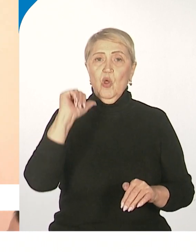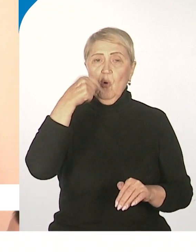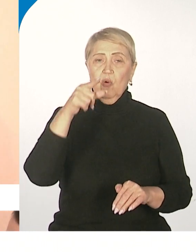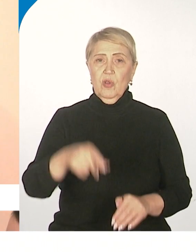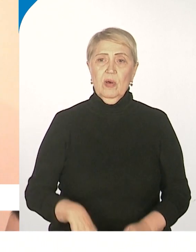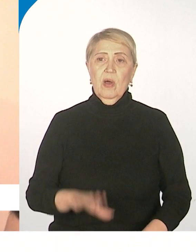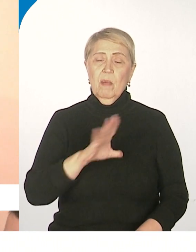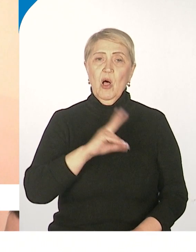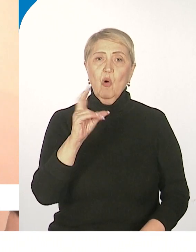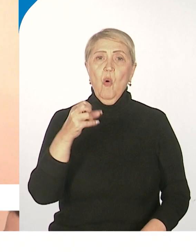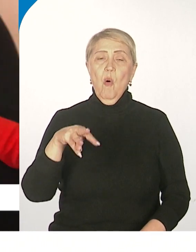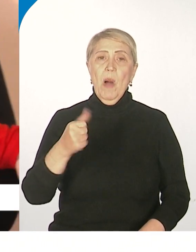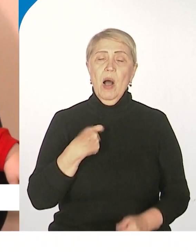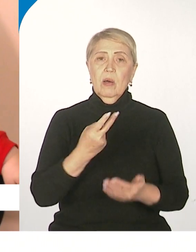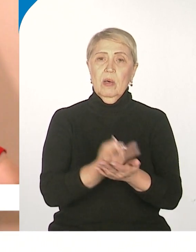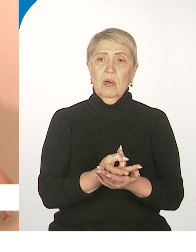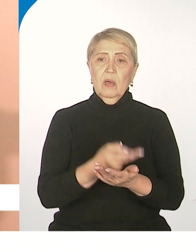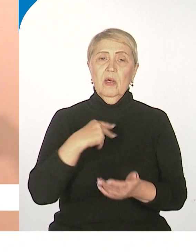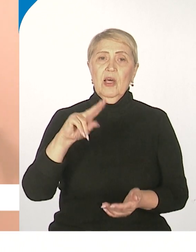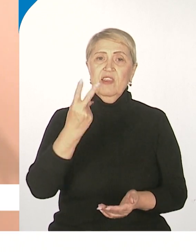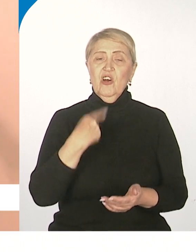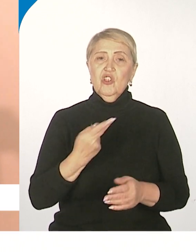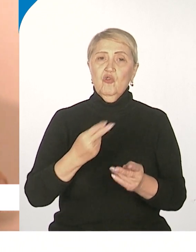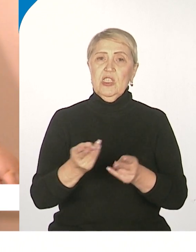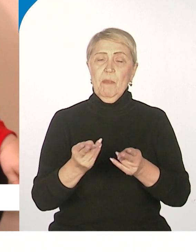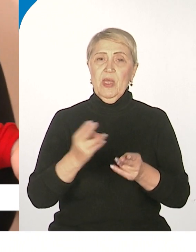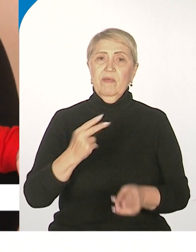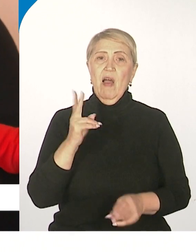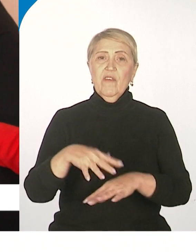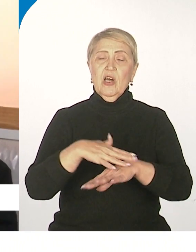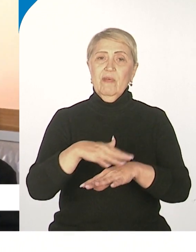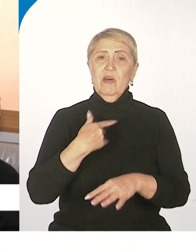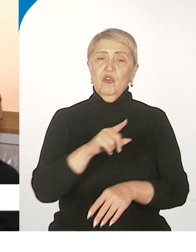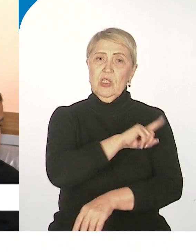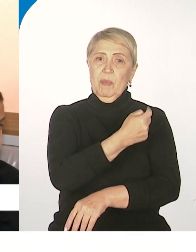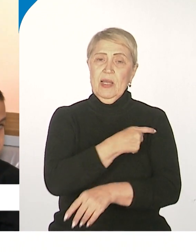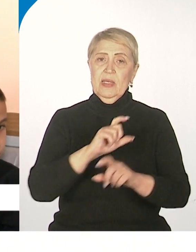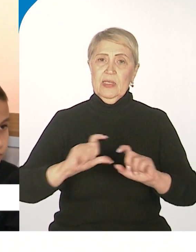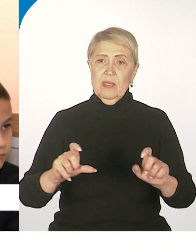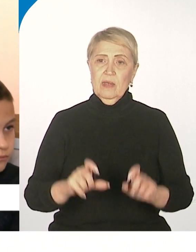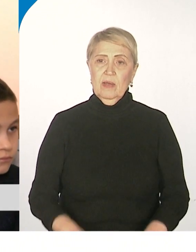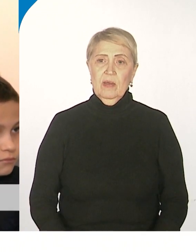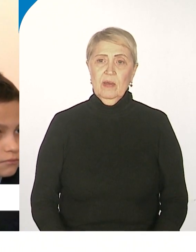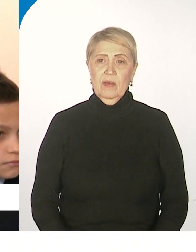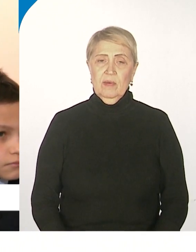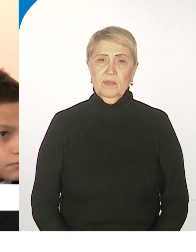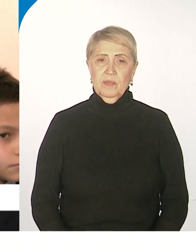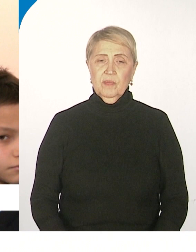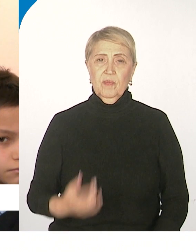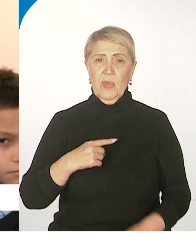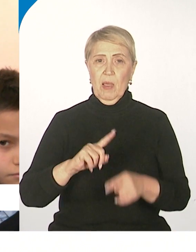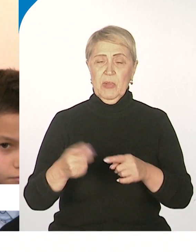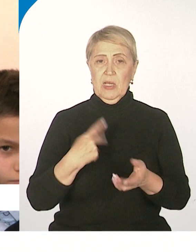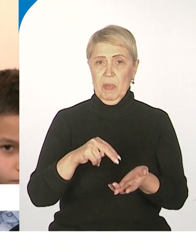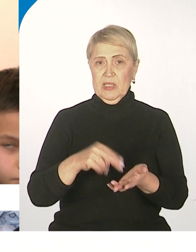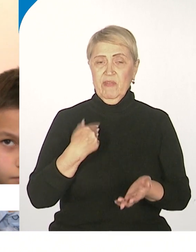предкоматозное состояние. Ее дважды оперировали в краевой больнице имени Владимирцева. Вы знаете, меня очень быстро поставили на